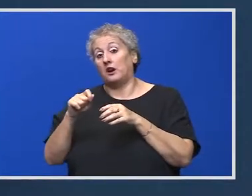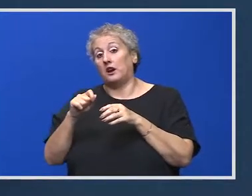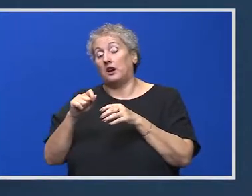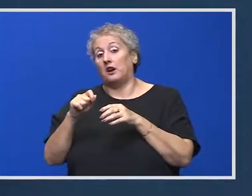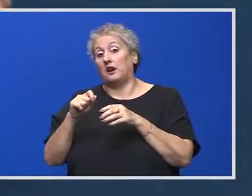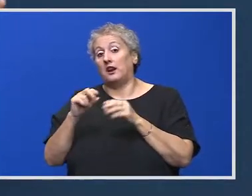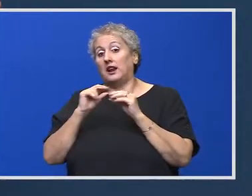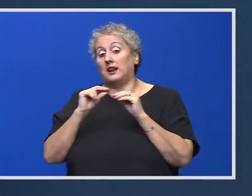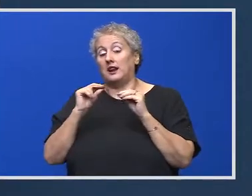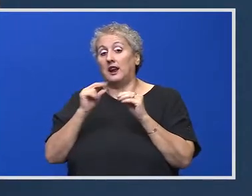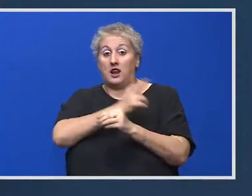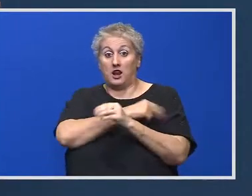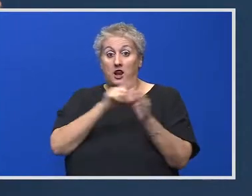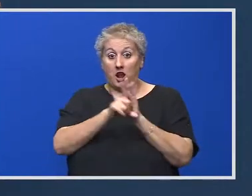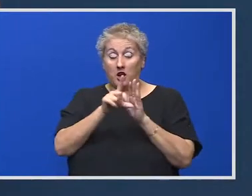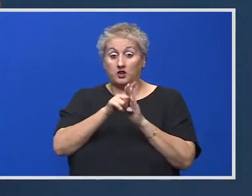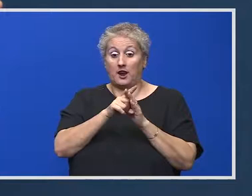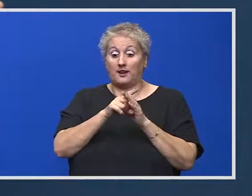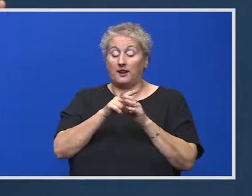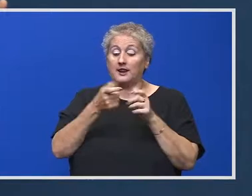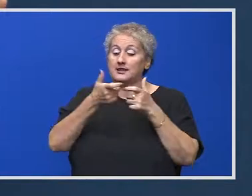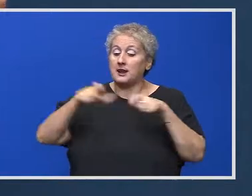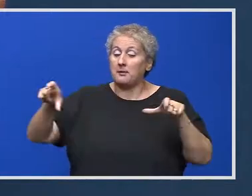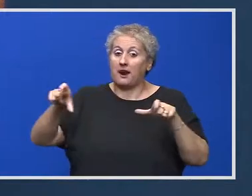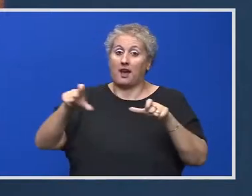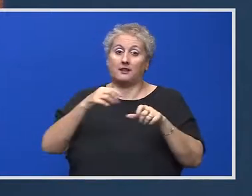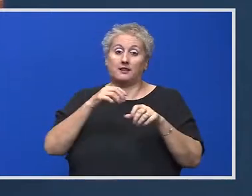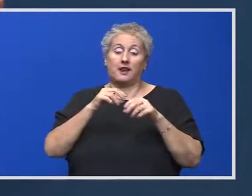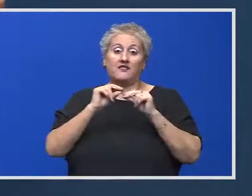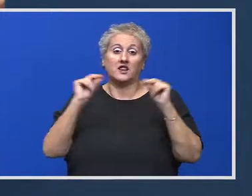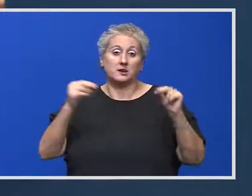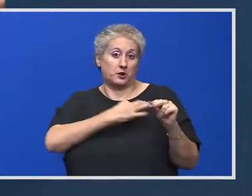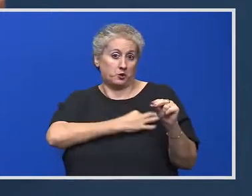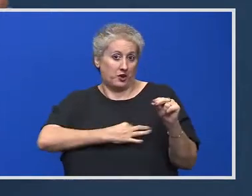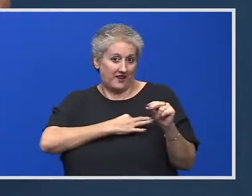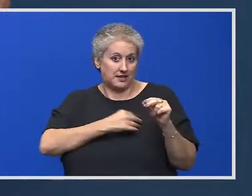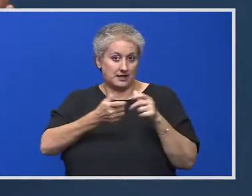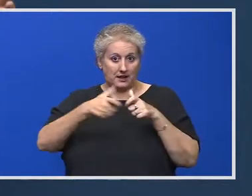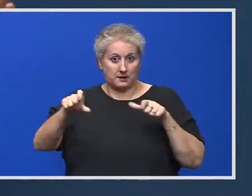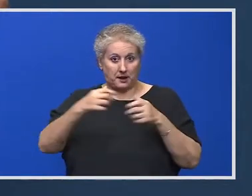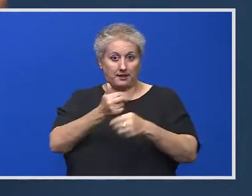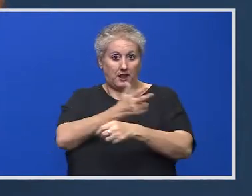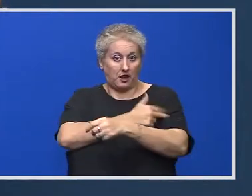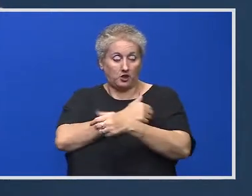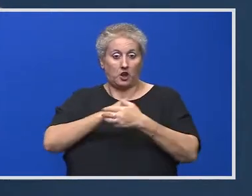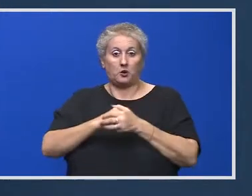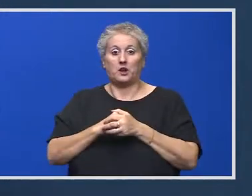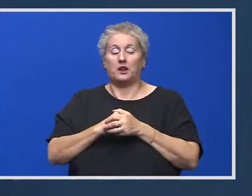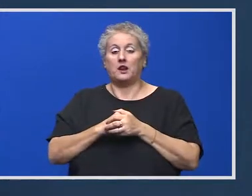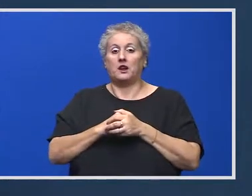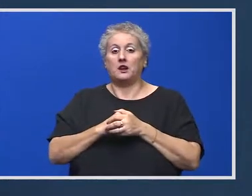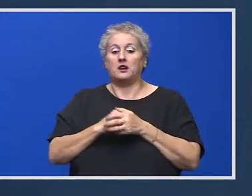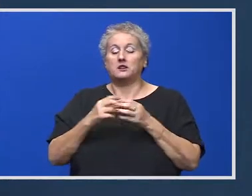învățământului preuniversitar separat de învățământul universitar, dacă învățământul universitar va avea și partea de cercetare